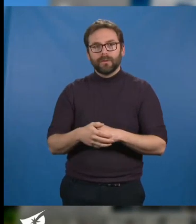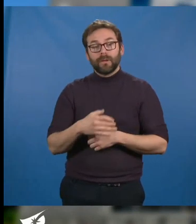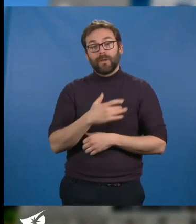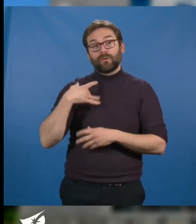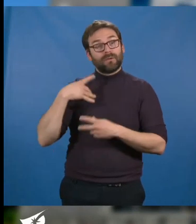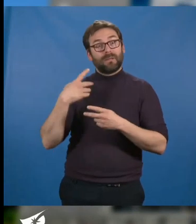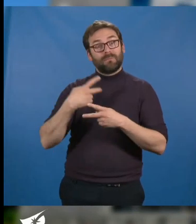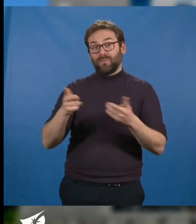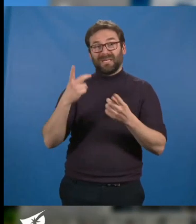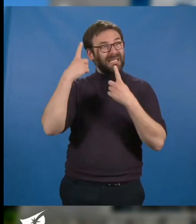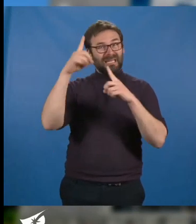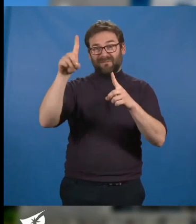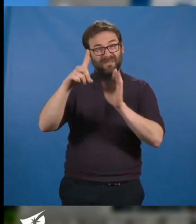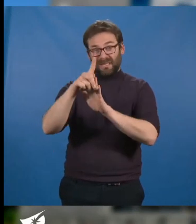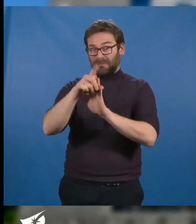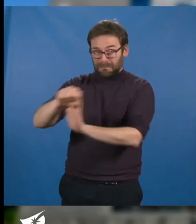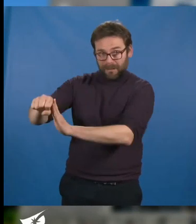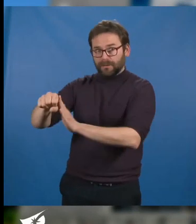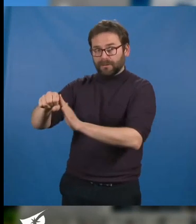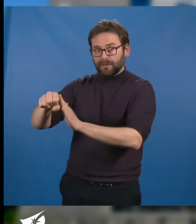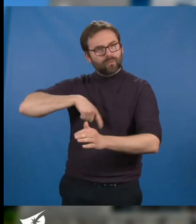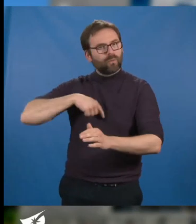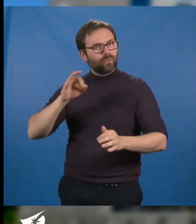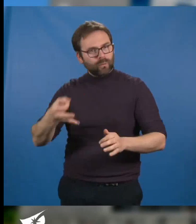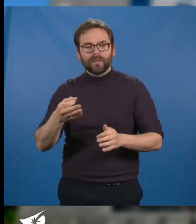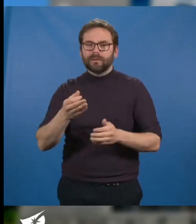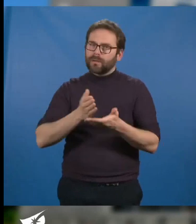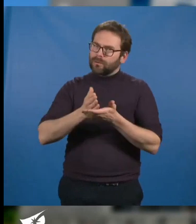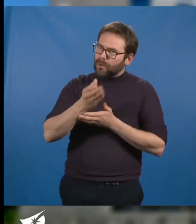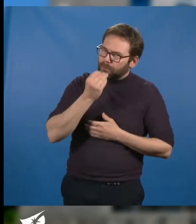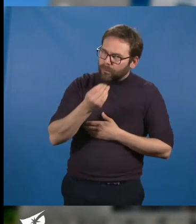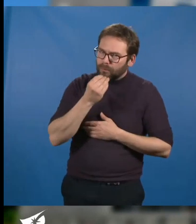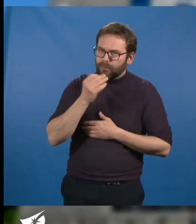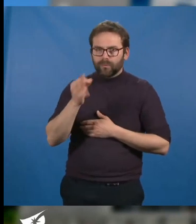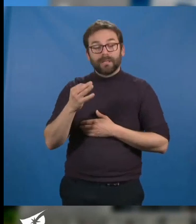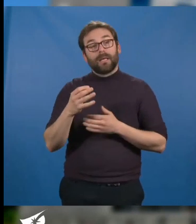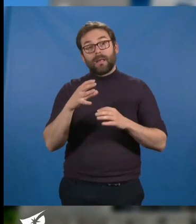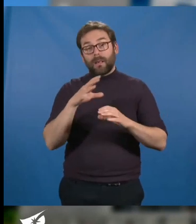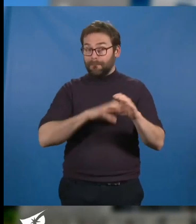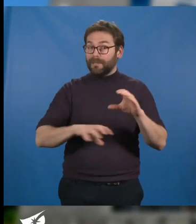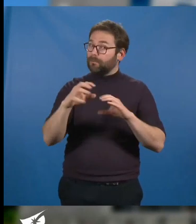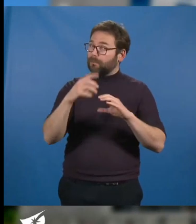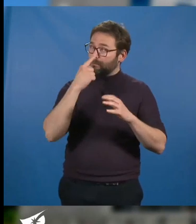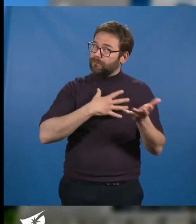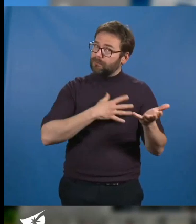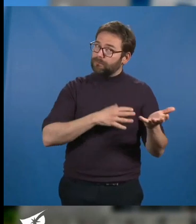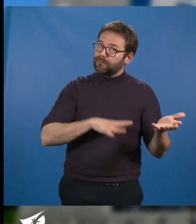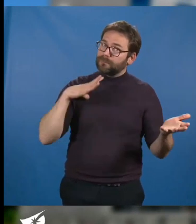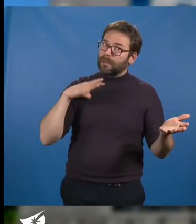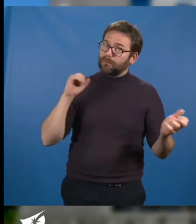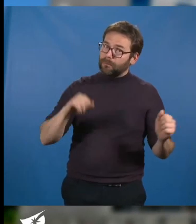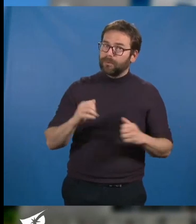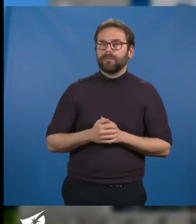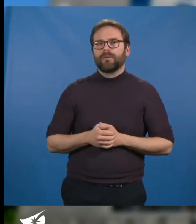priorité que nous nous sommes donnés, cela va dans le bon sens et dans notre métropole, nous pouvons nous en féliciter. Le